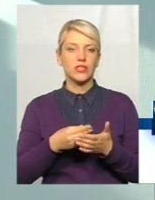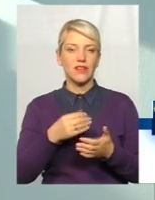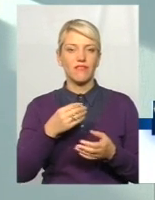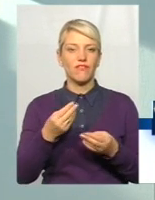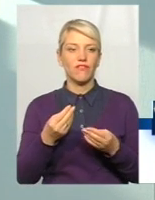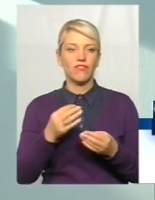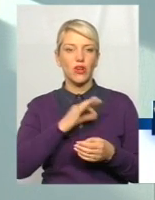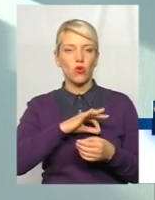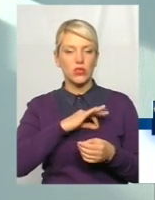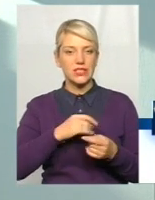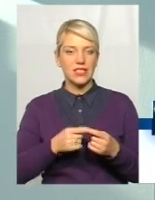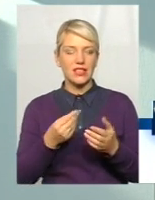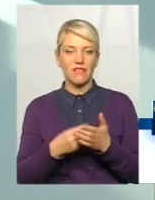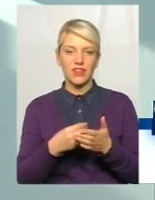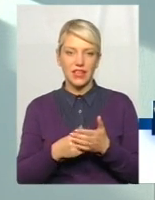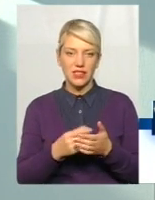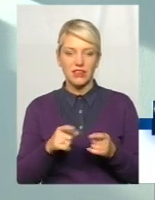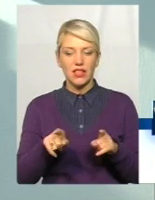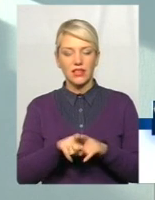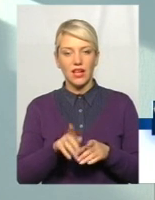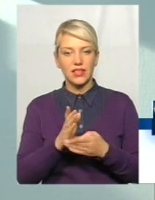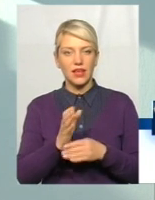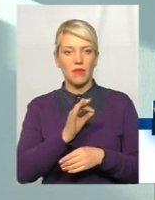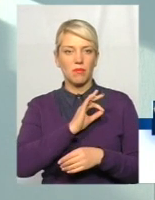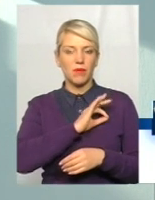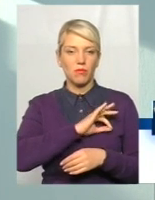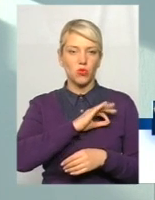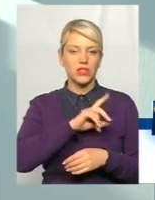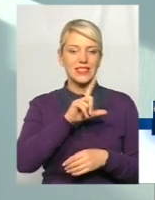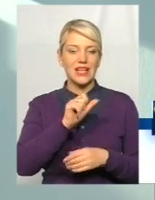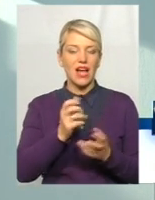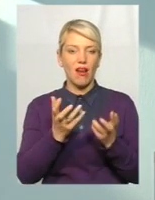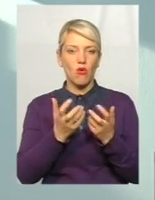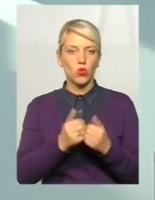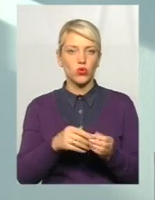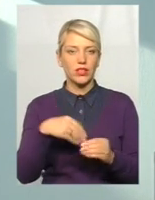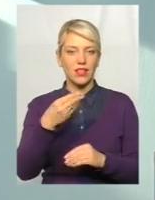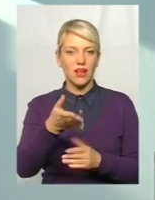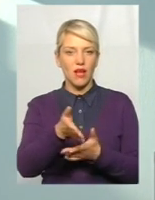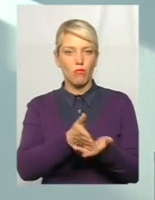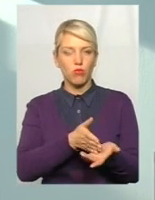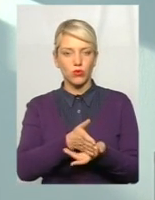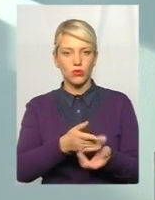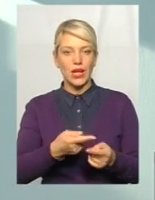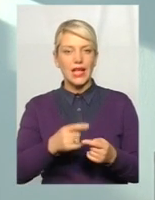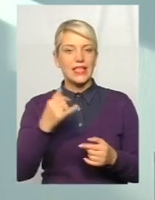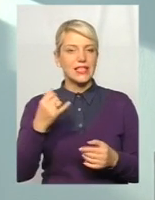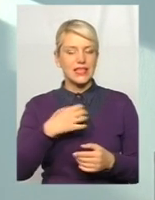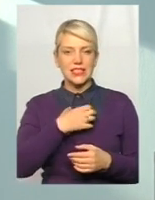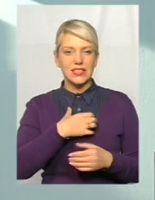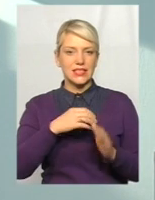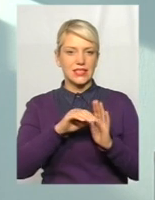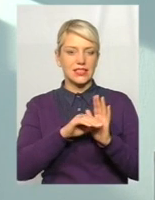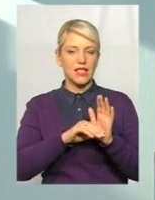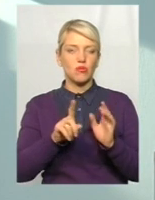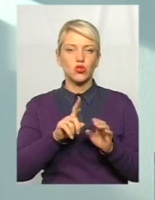за рахунок економії, часу. Такі прямі прибутки за рахунок надання послуг. Але основне знання системи, щоб вона не забирала